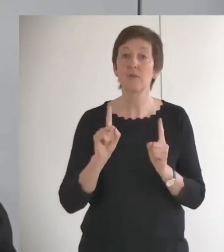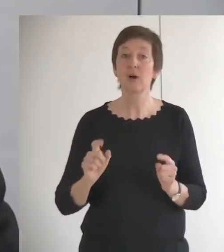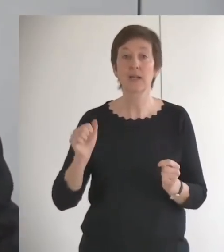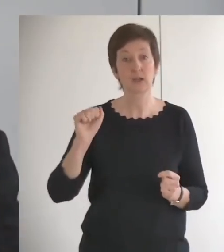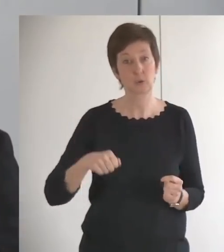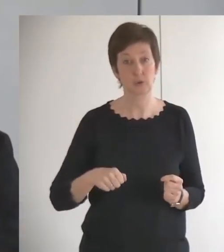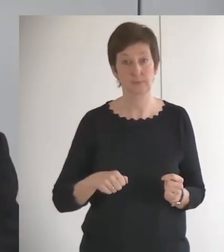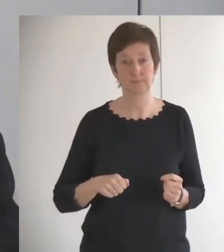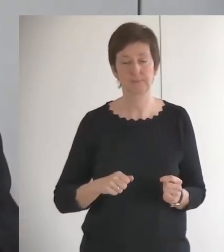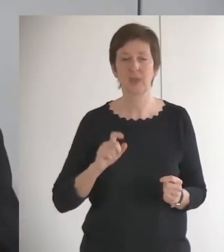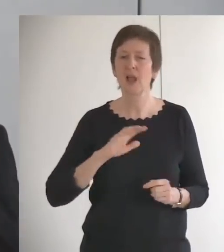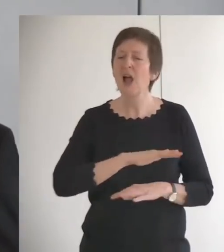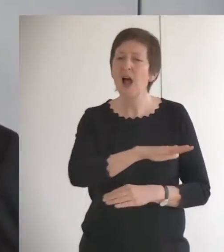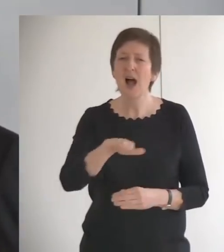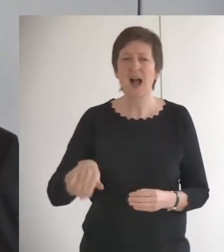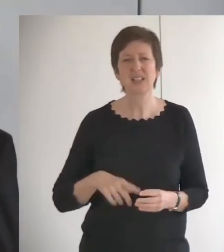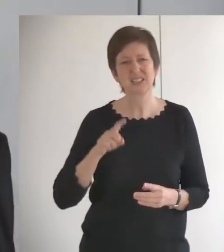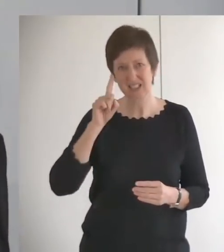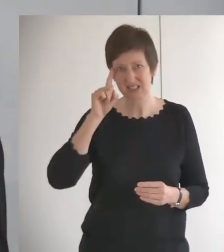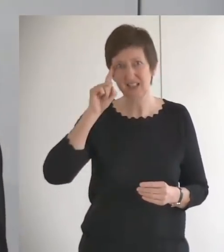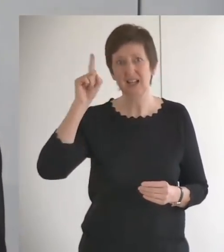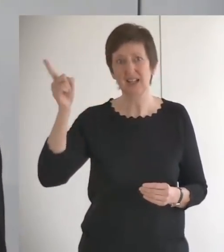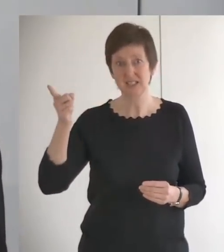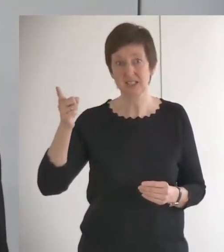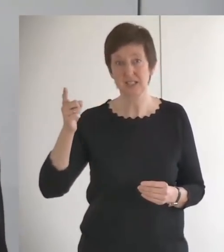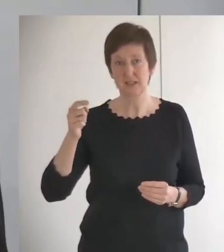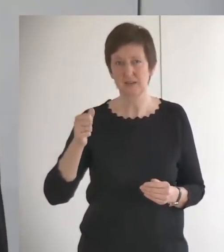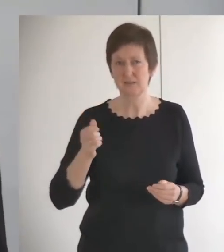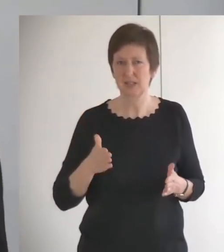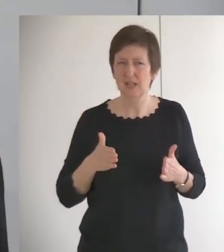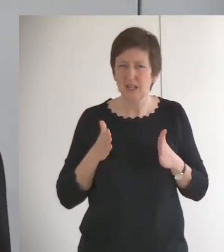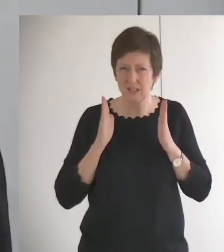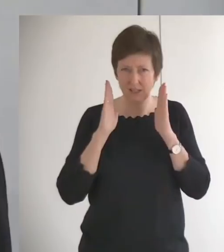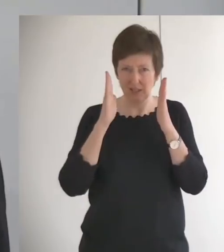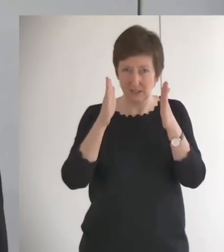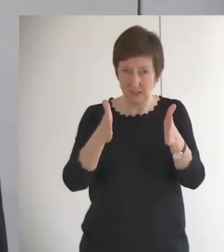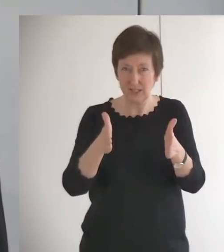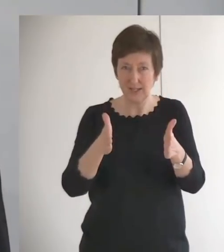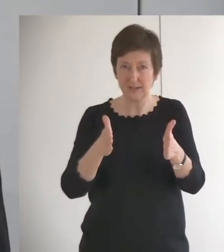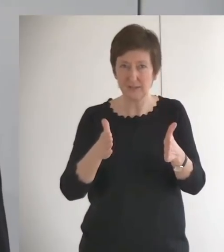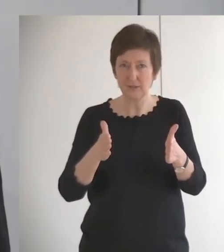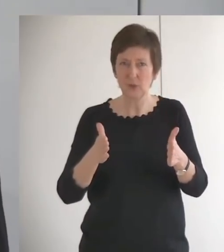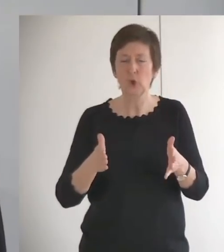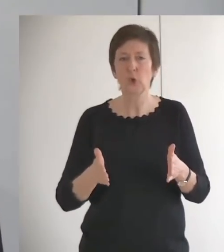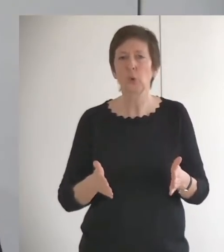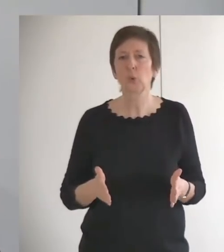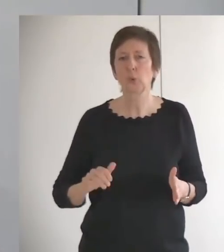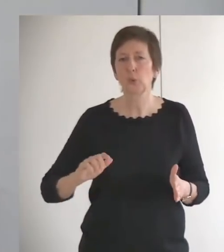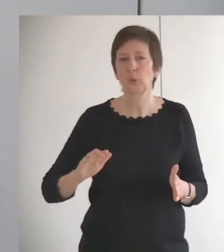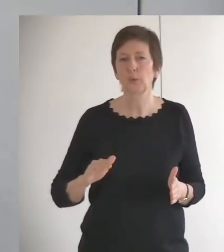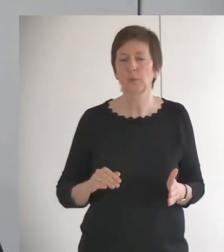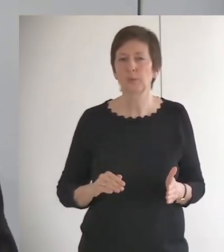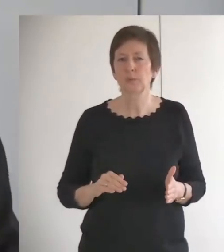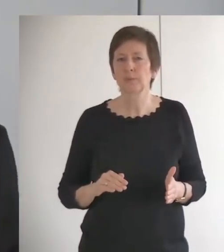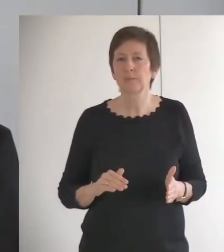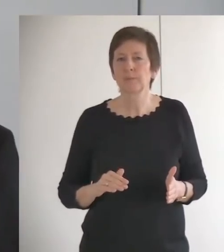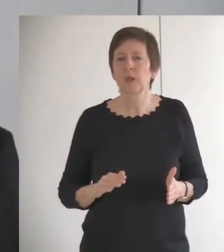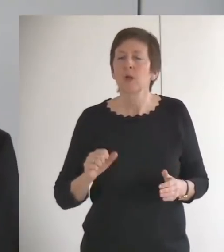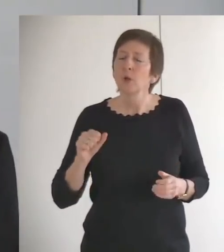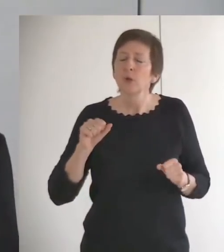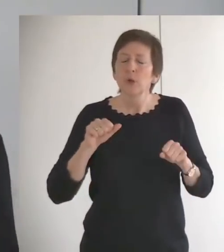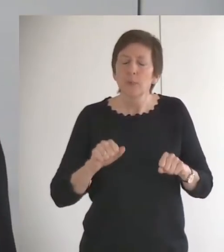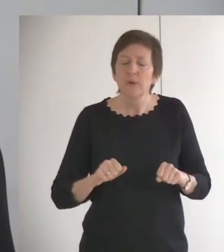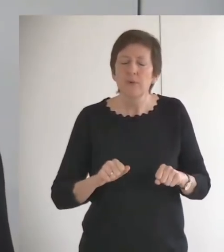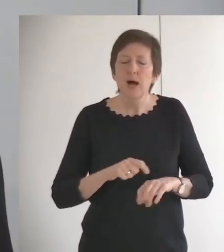auch seinen Sinn und wir werden auch hingelingt durch Zu- und Umstände, aber auch durch die bewahrende Hand